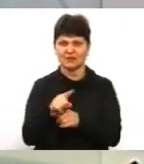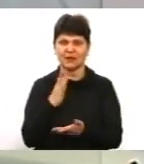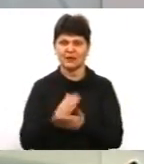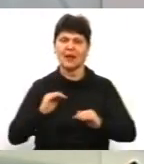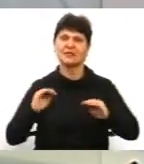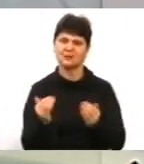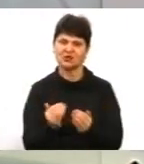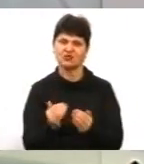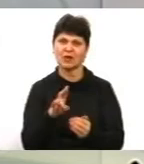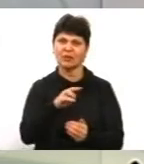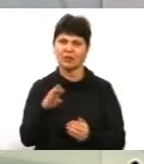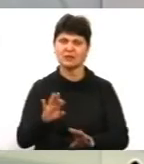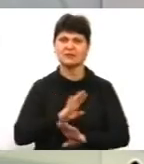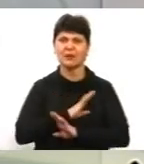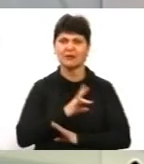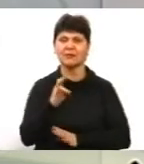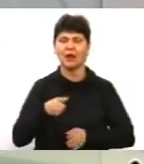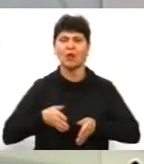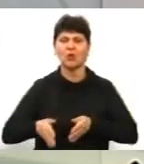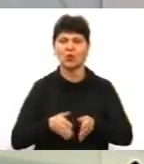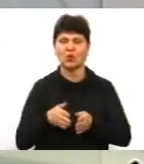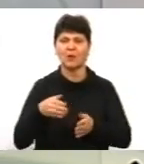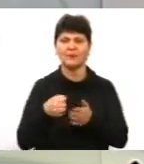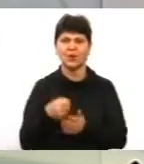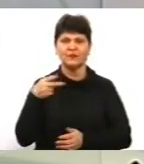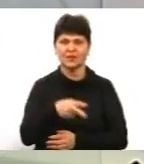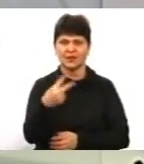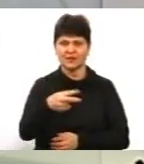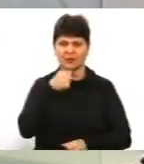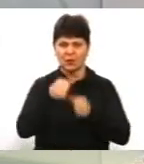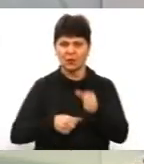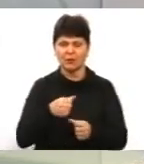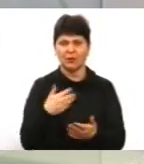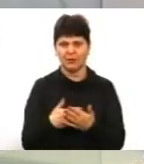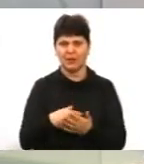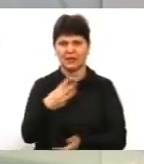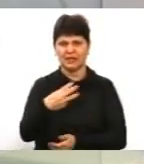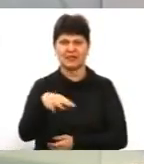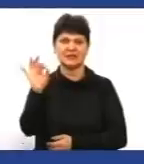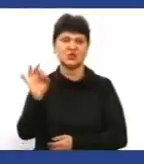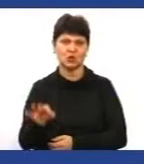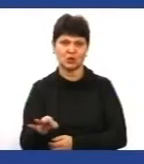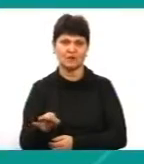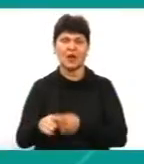смертність на дорогах до 2020 року як мінімум на 30%. І наступна інфографіка.